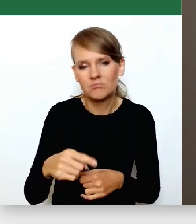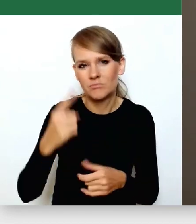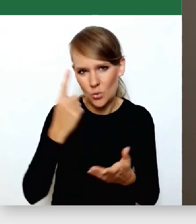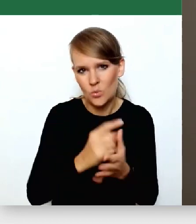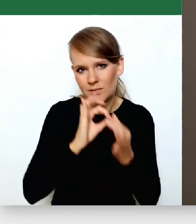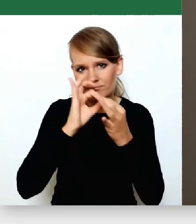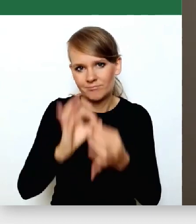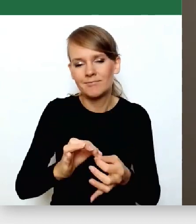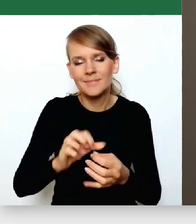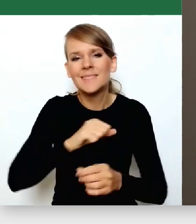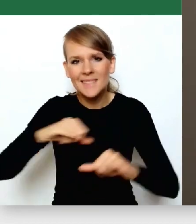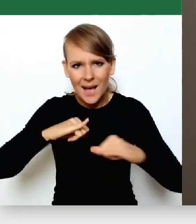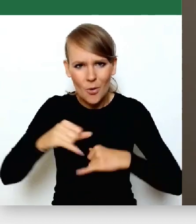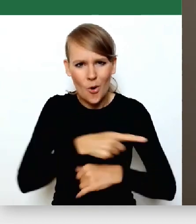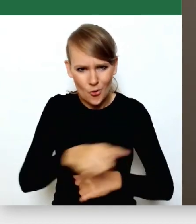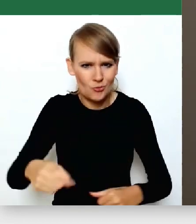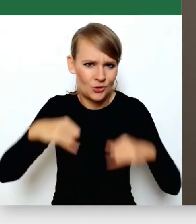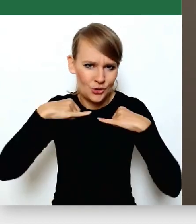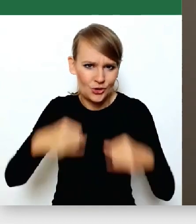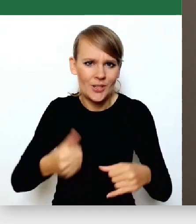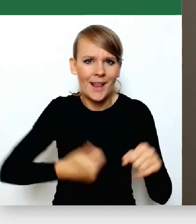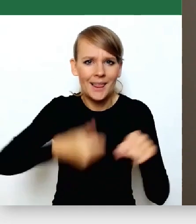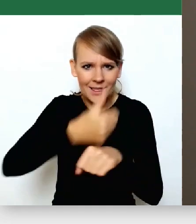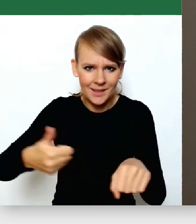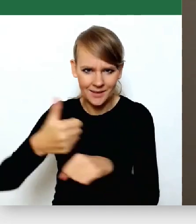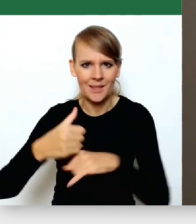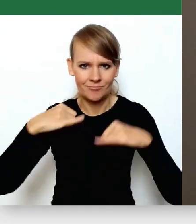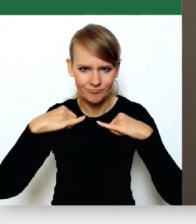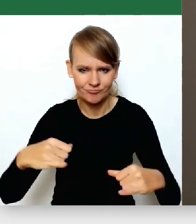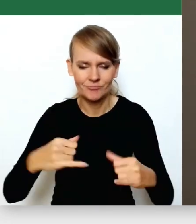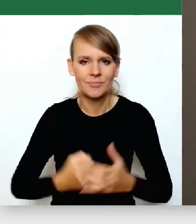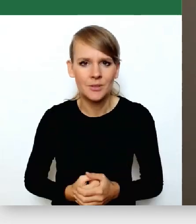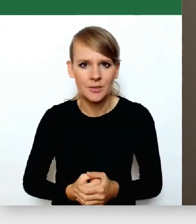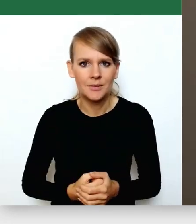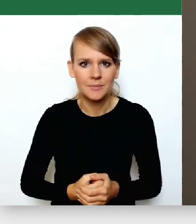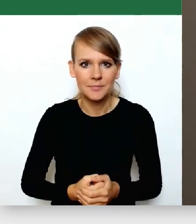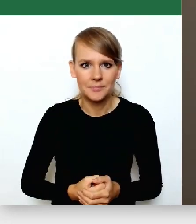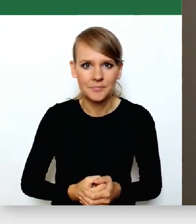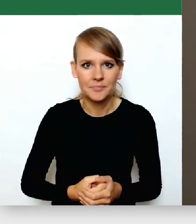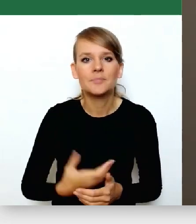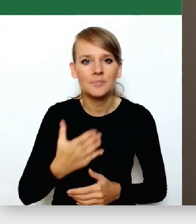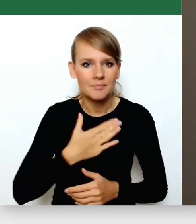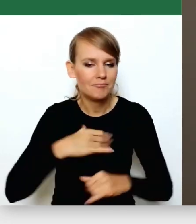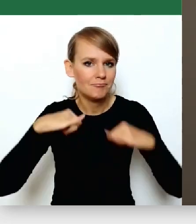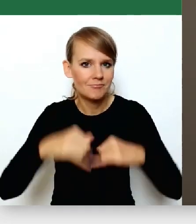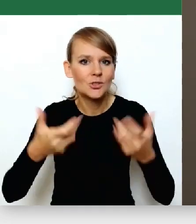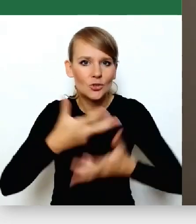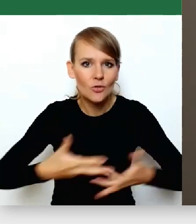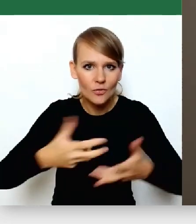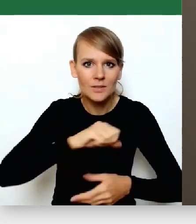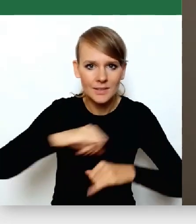samorządy, mamy silnych liderów w samorządach, mamy silne stowarzyszenie samorządowe,